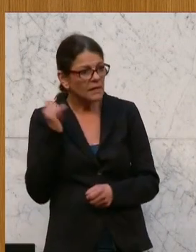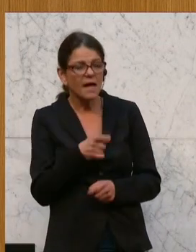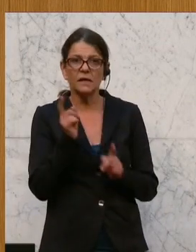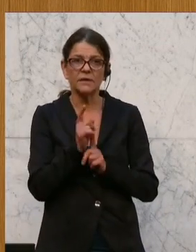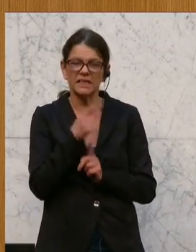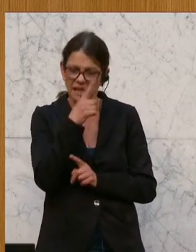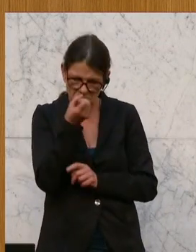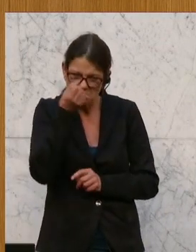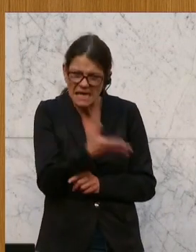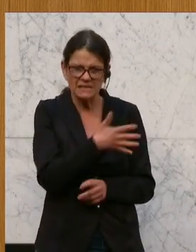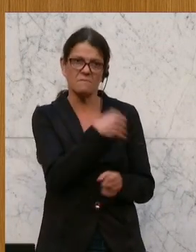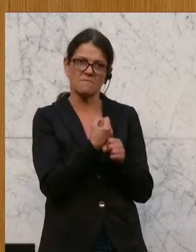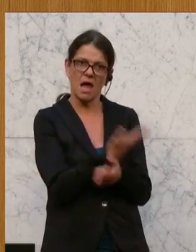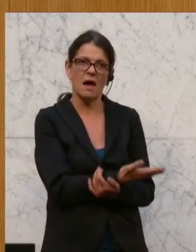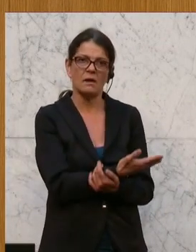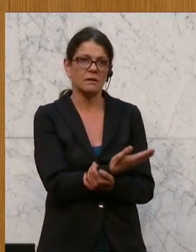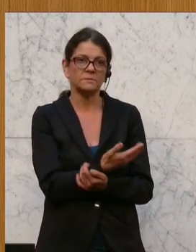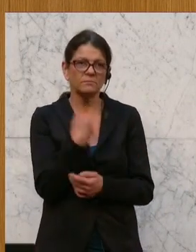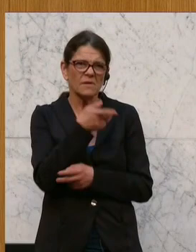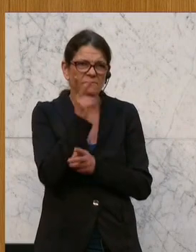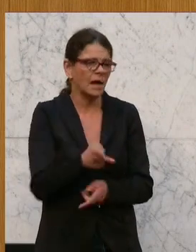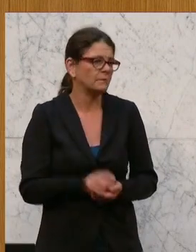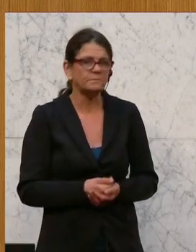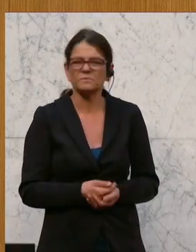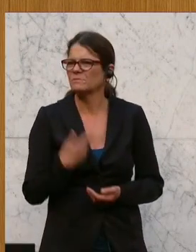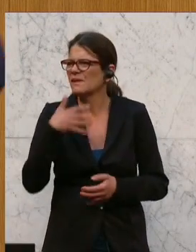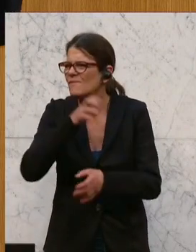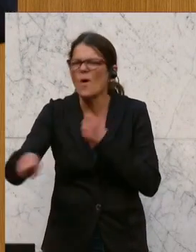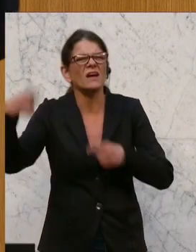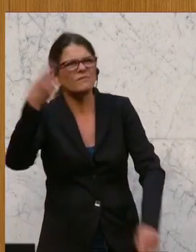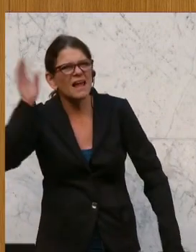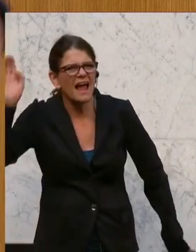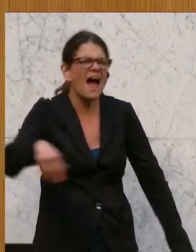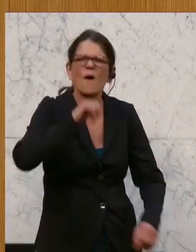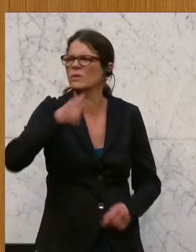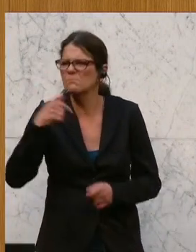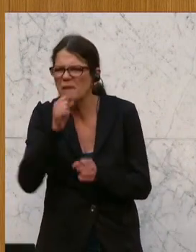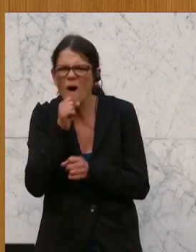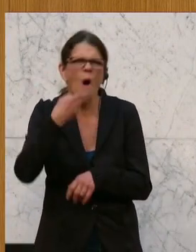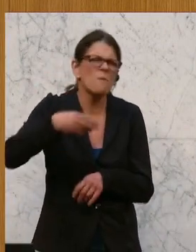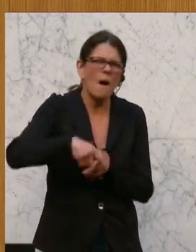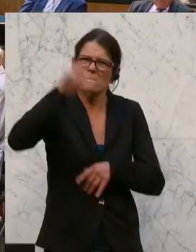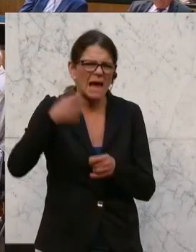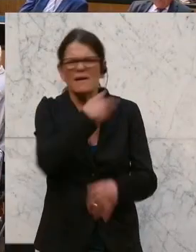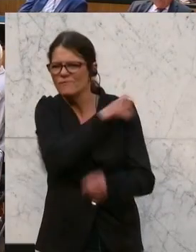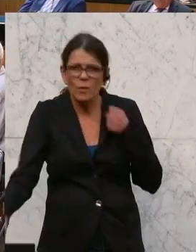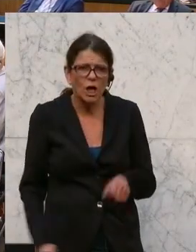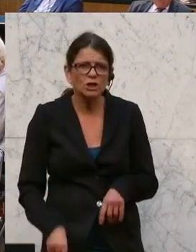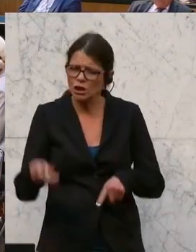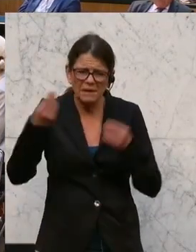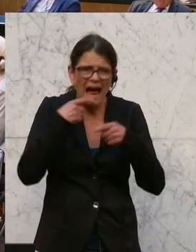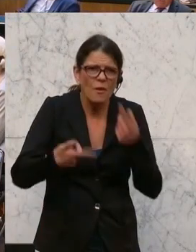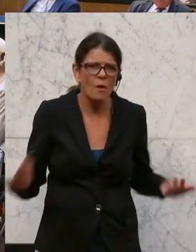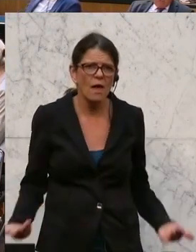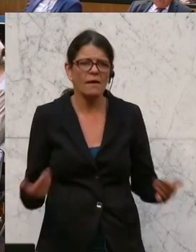diesen miesen Praktiken, die sie machen, wo sie wirklich, wo es mir wurscht, wer das ist, das kann der Kusenbauer, der Huber und der Meier sein, das spielt keine